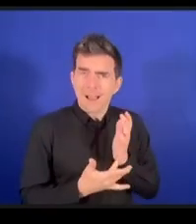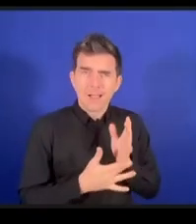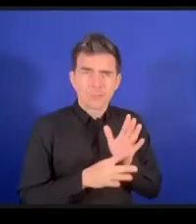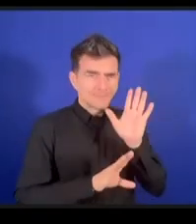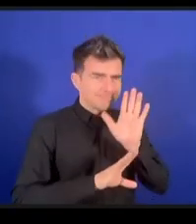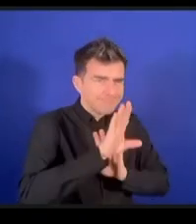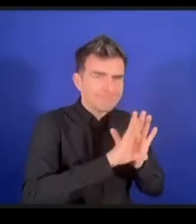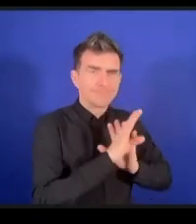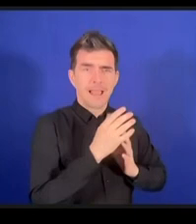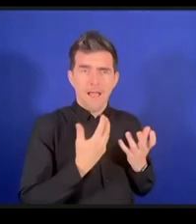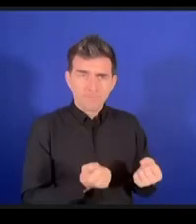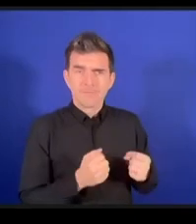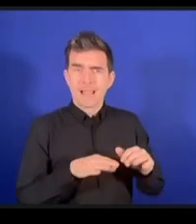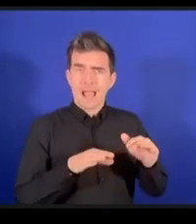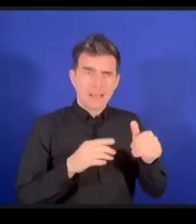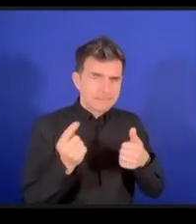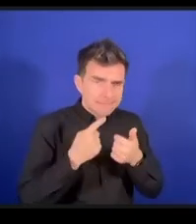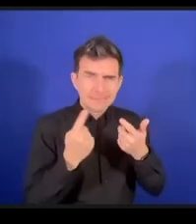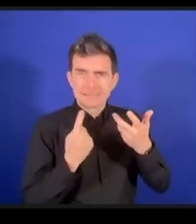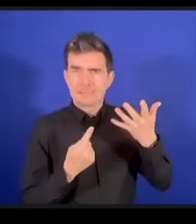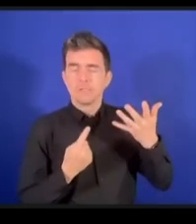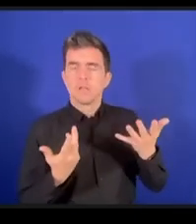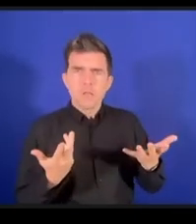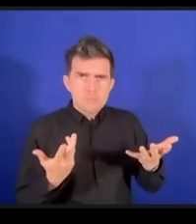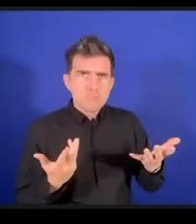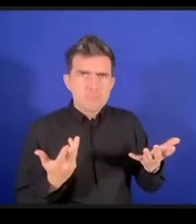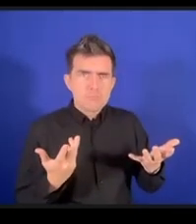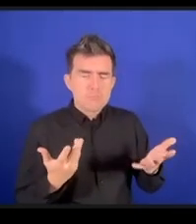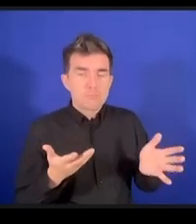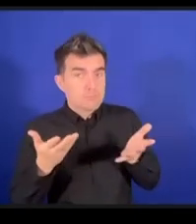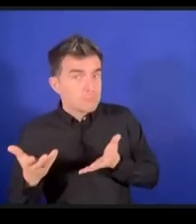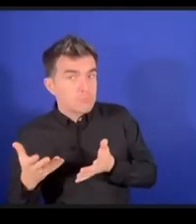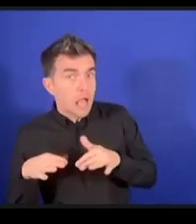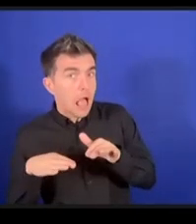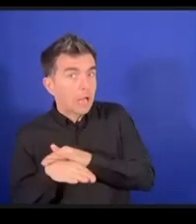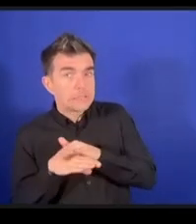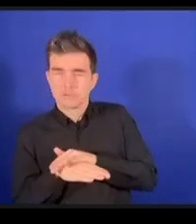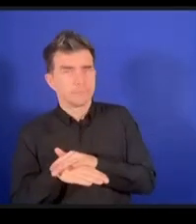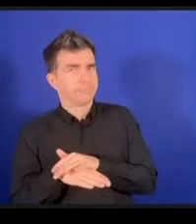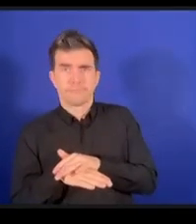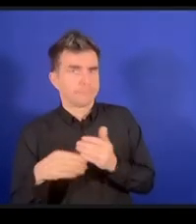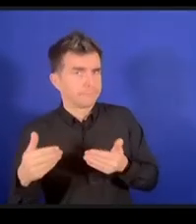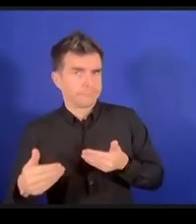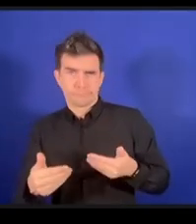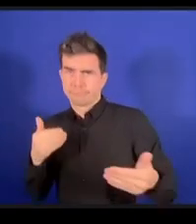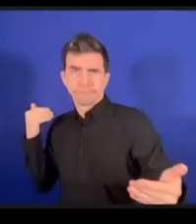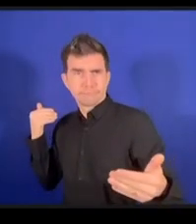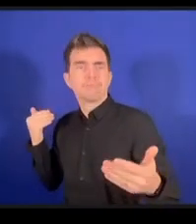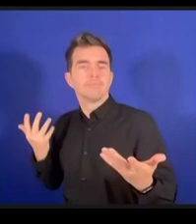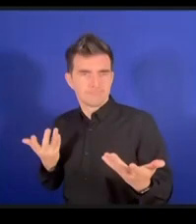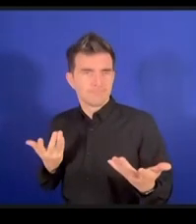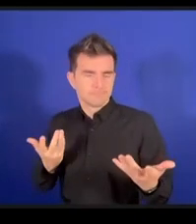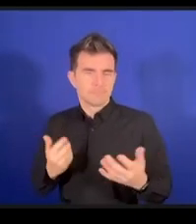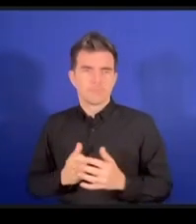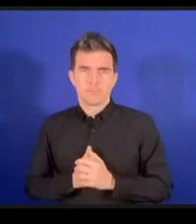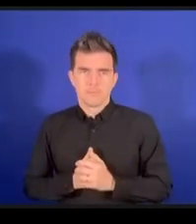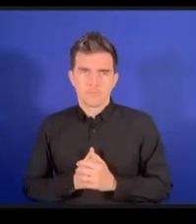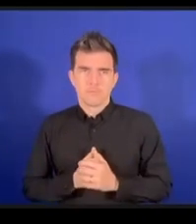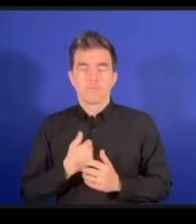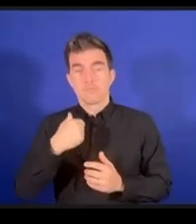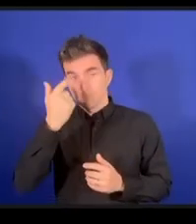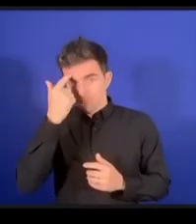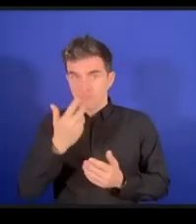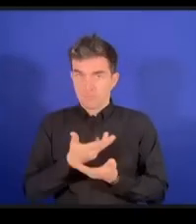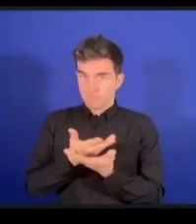それはユーザーがデジタルのアクセシビリティとそしてこういった環境とやり取りする際には